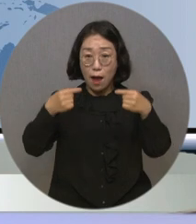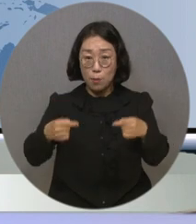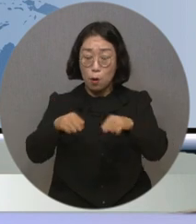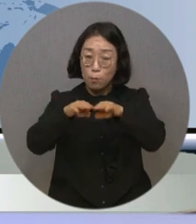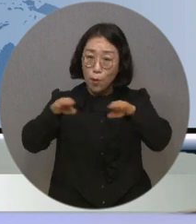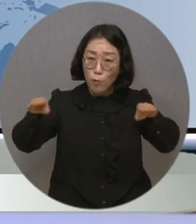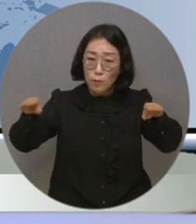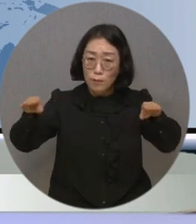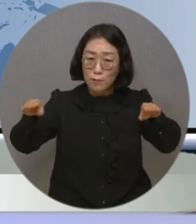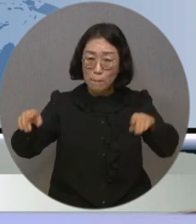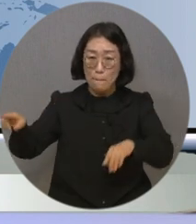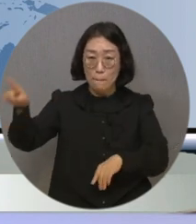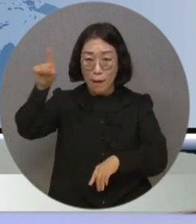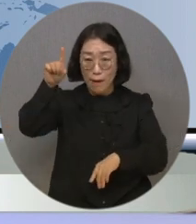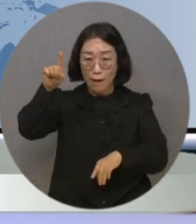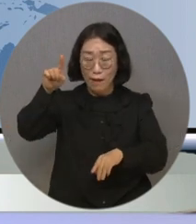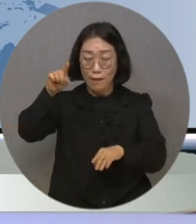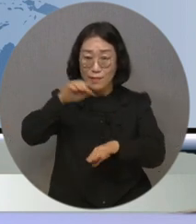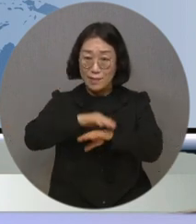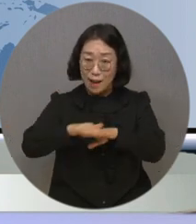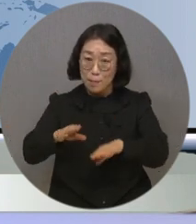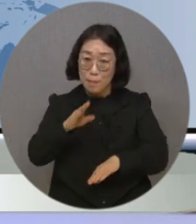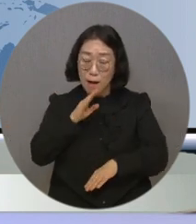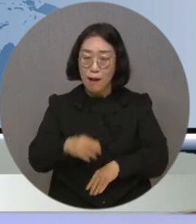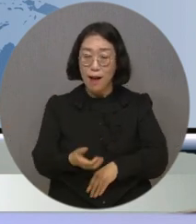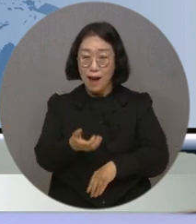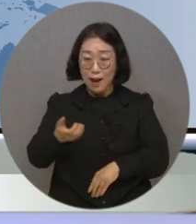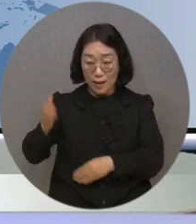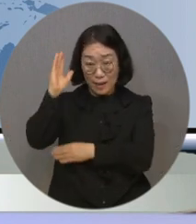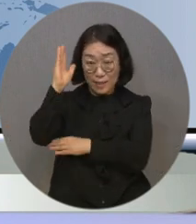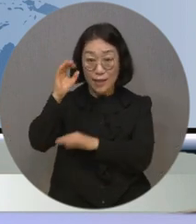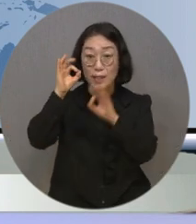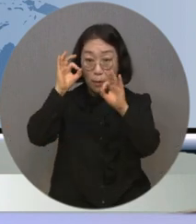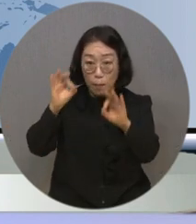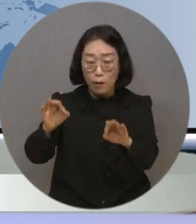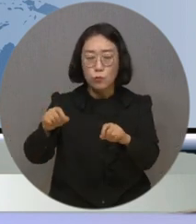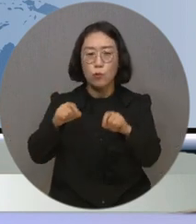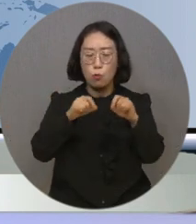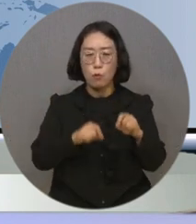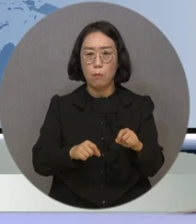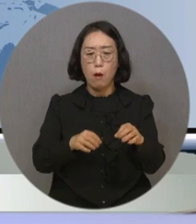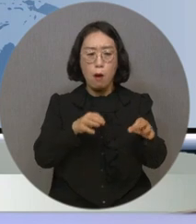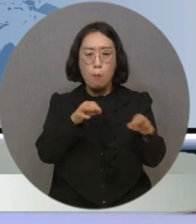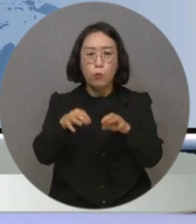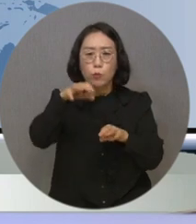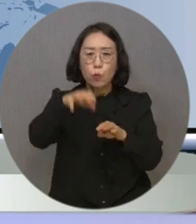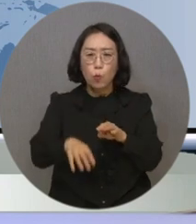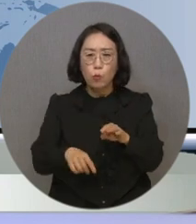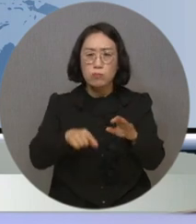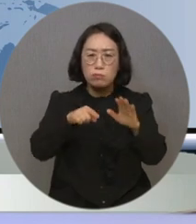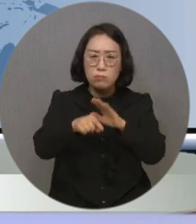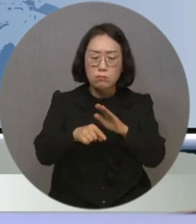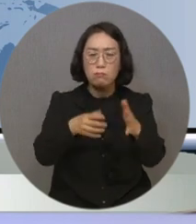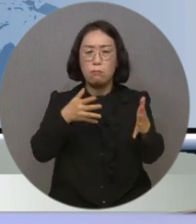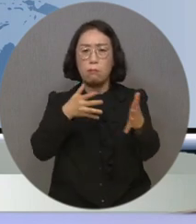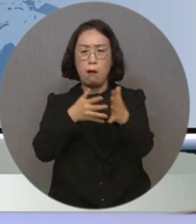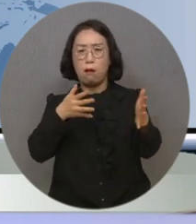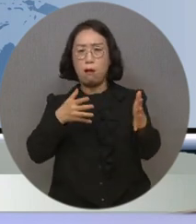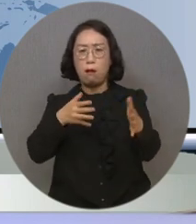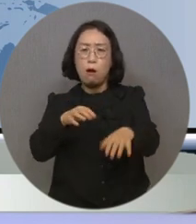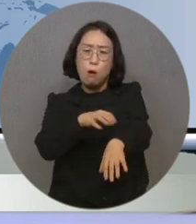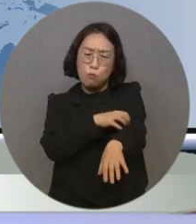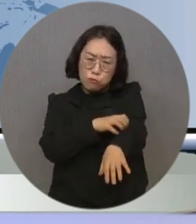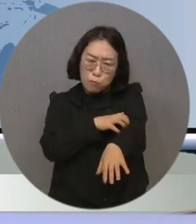수준까지 와 있을까요? 앞선 나도 말 좀 합시다에서 방문하고자 하는 식당이 있어도 장애인을 위한 편의시설이